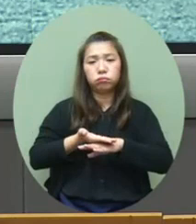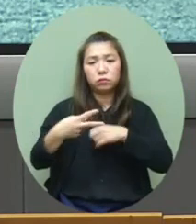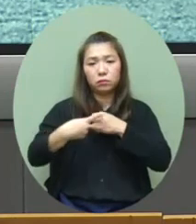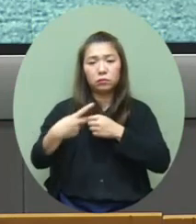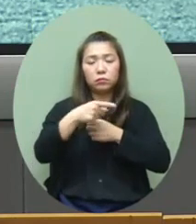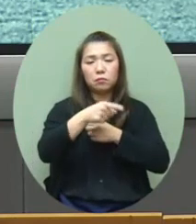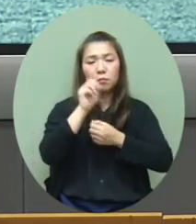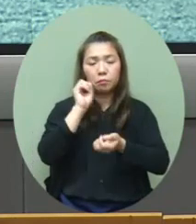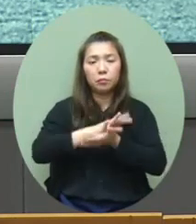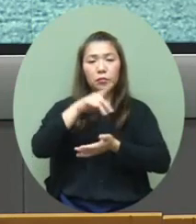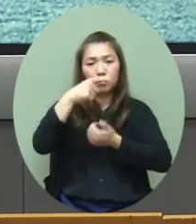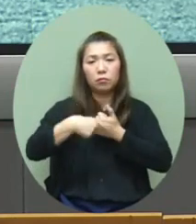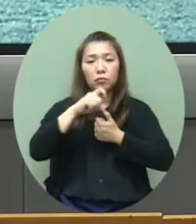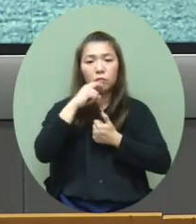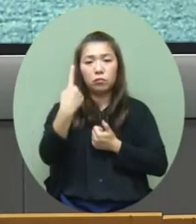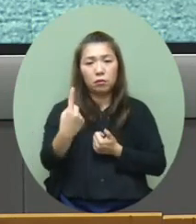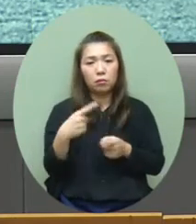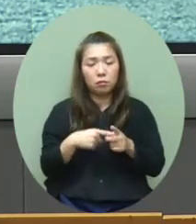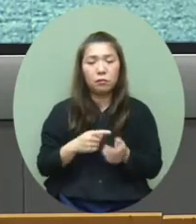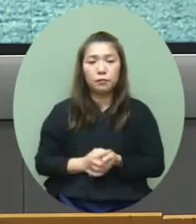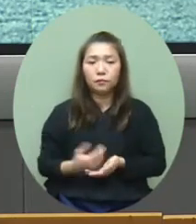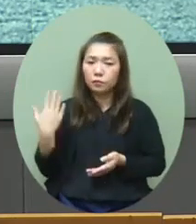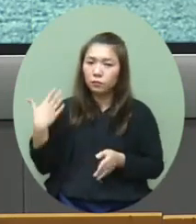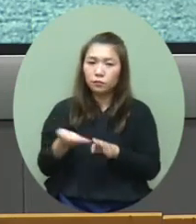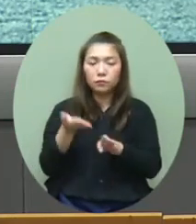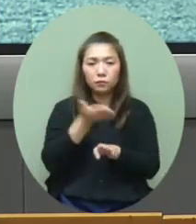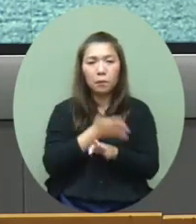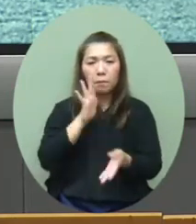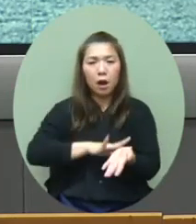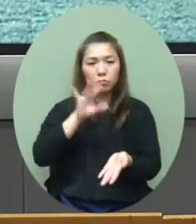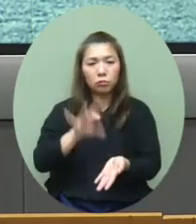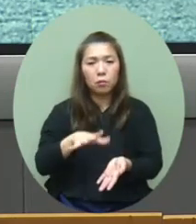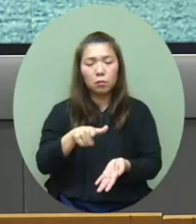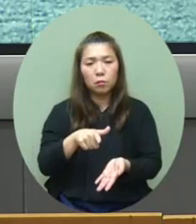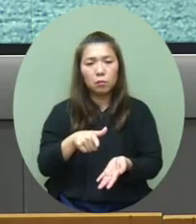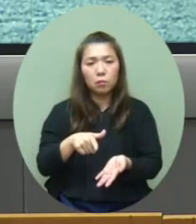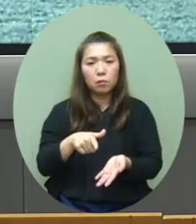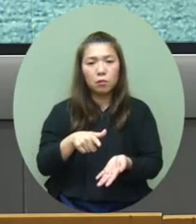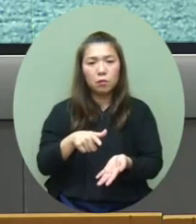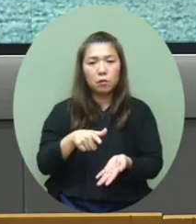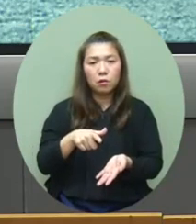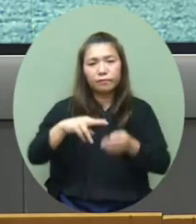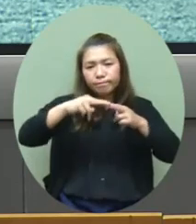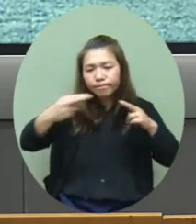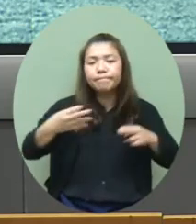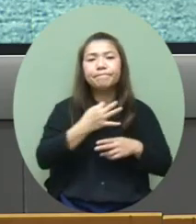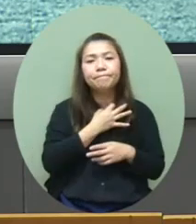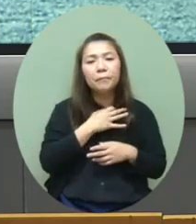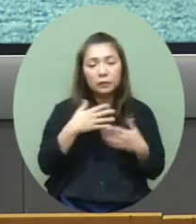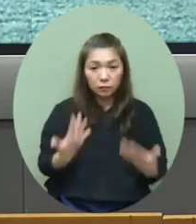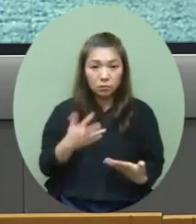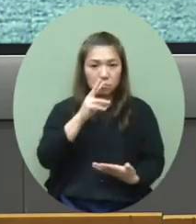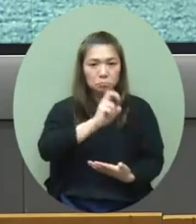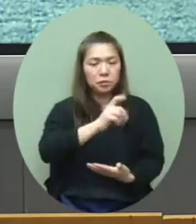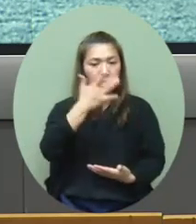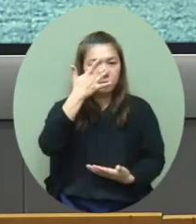當然這些個案因為之前那次的病毒很多時候都沒有分析現在就